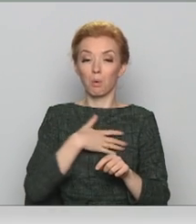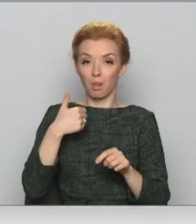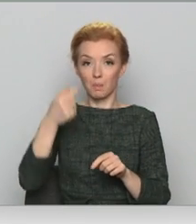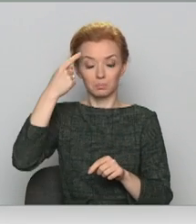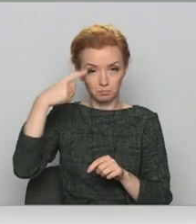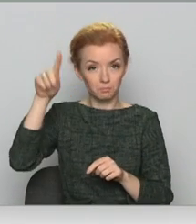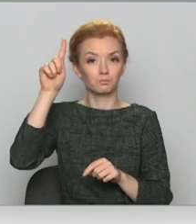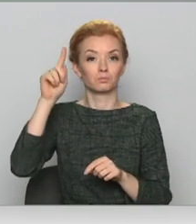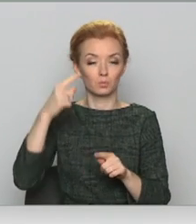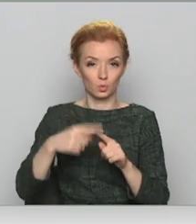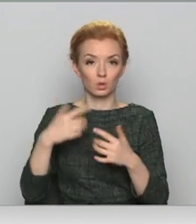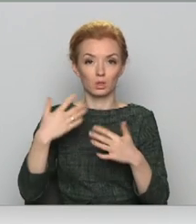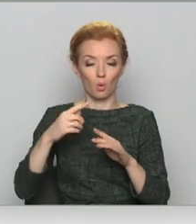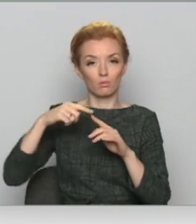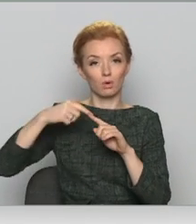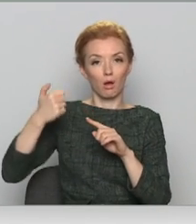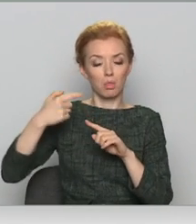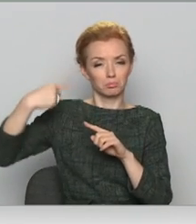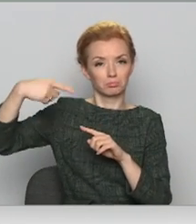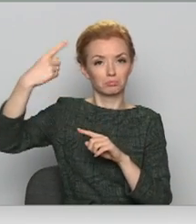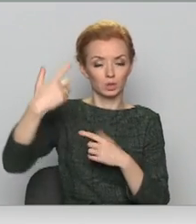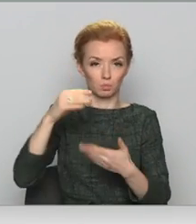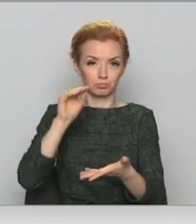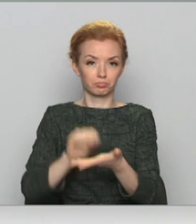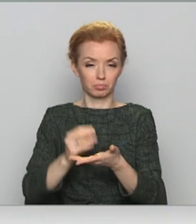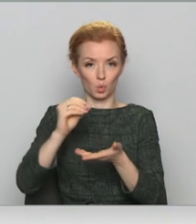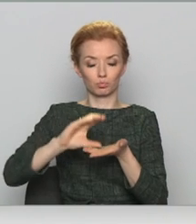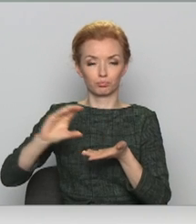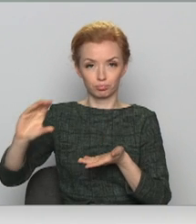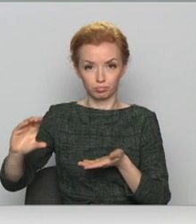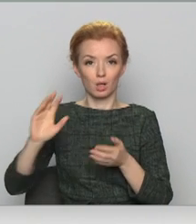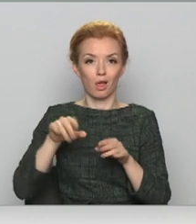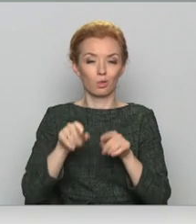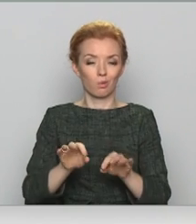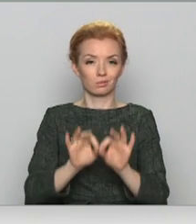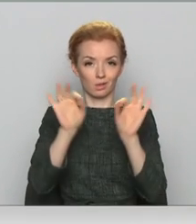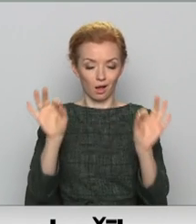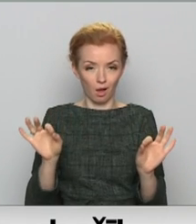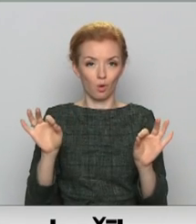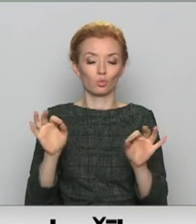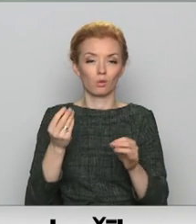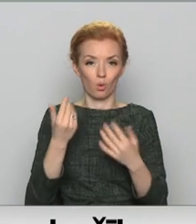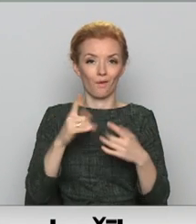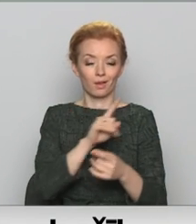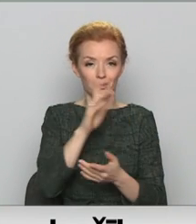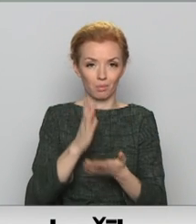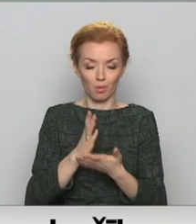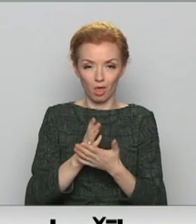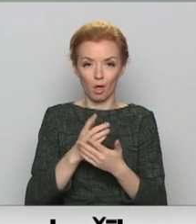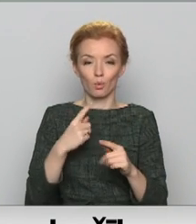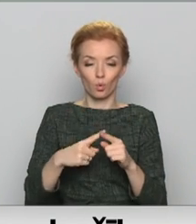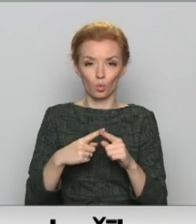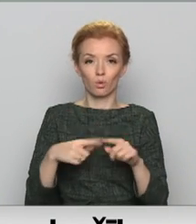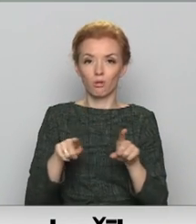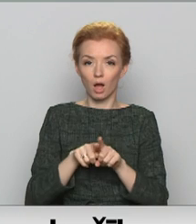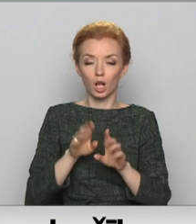ieskicēta nākamajiem vairākiem gadiem finansējums tā sākšanai, cik man zināms, ir pieejams, bet, lai, protams, to